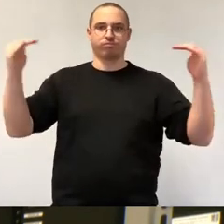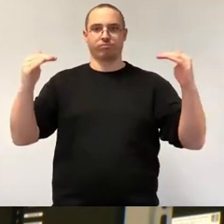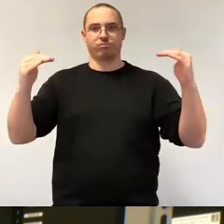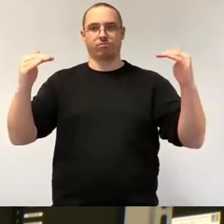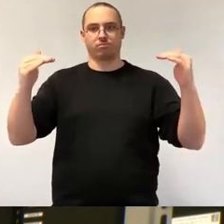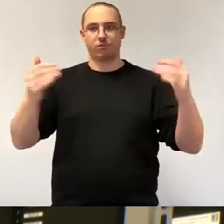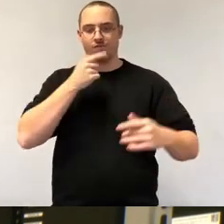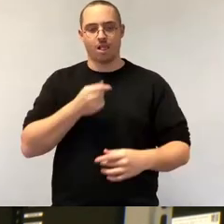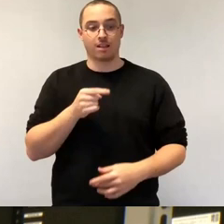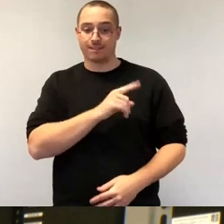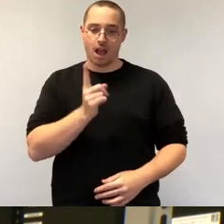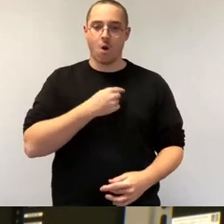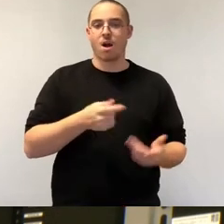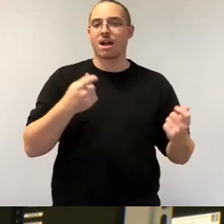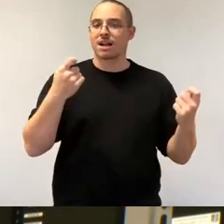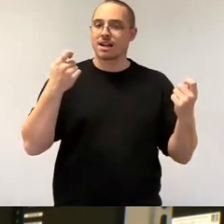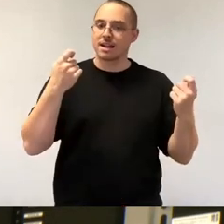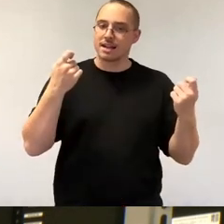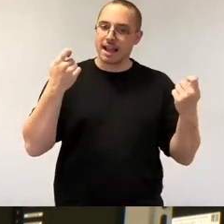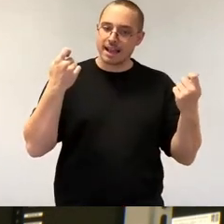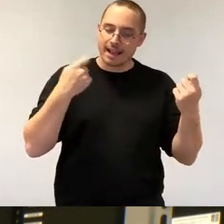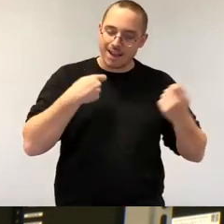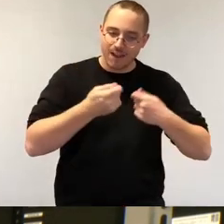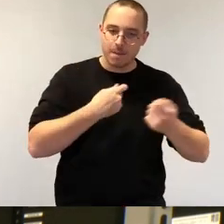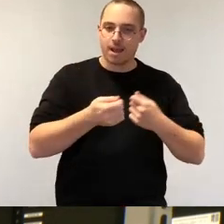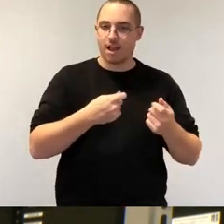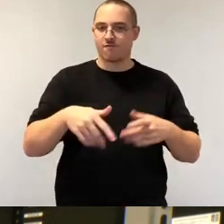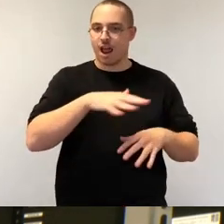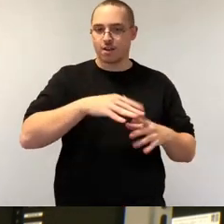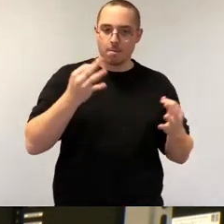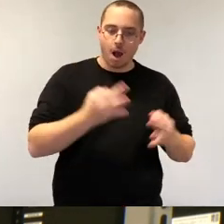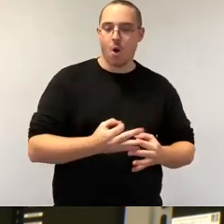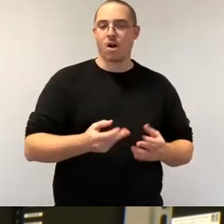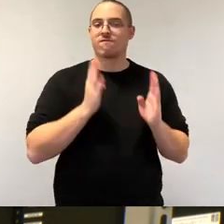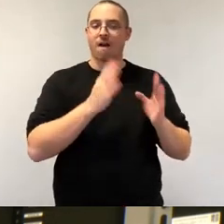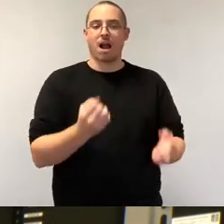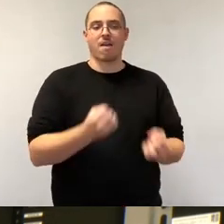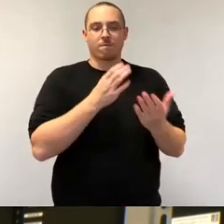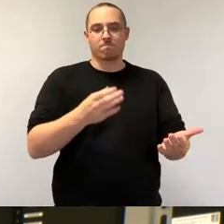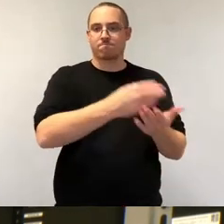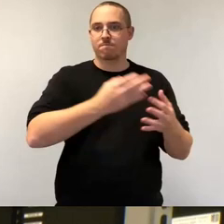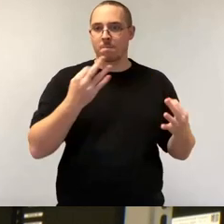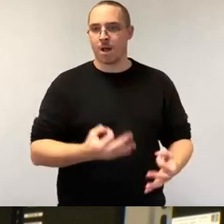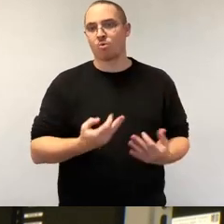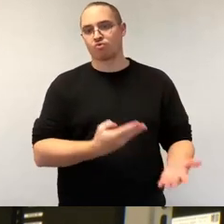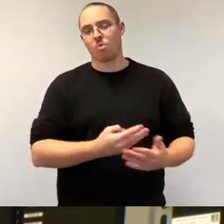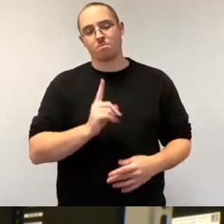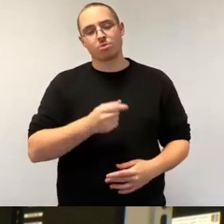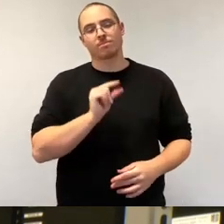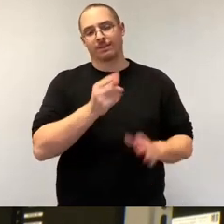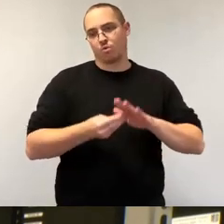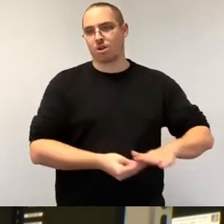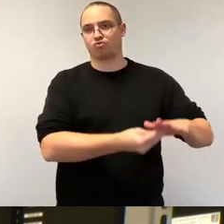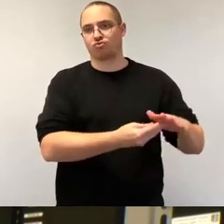Fachkräfte. Und das wird nur gemeinsam mit einer entsprechenden Anstrengung gehen. Und wir haben das bereits, Sie werden sich erinnern,